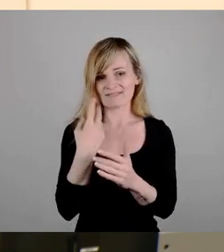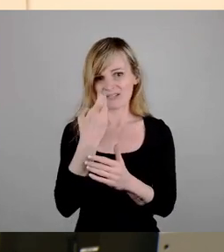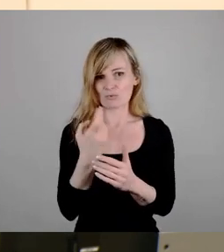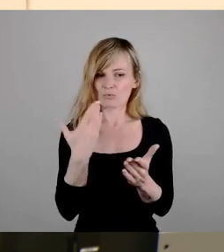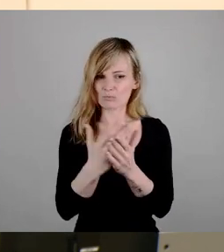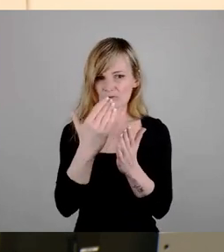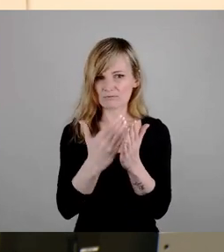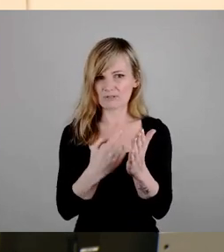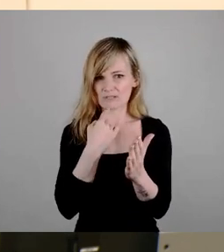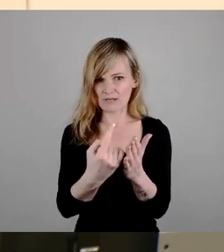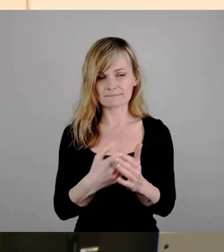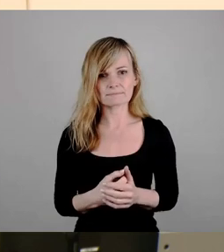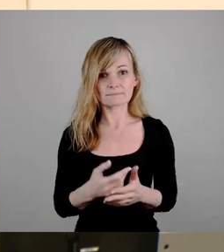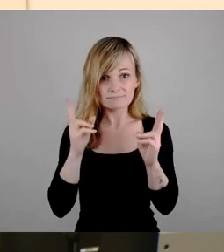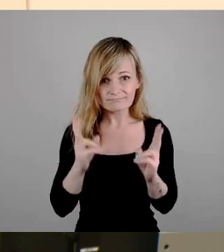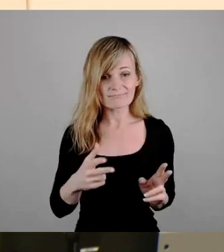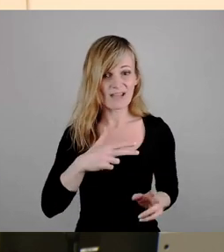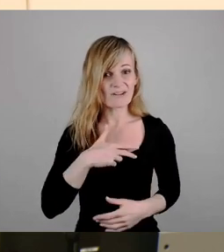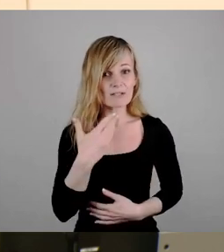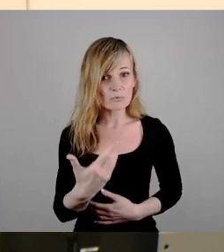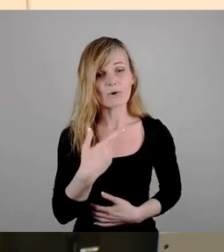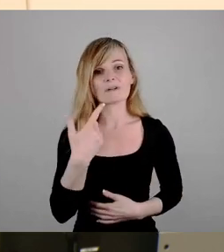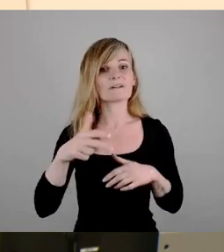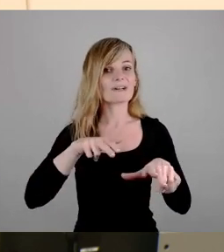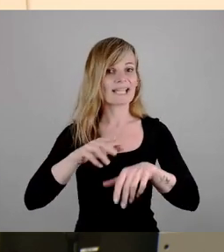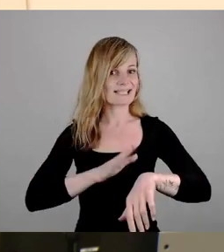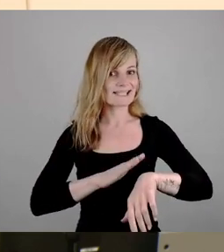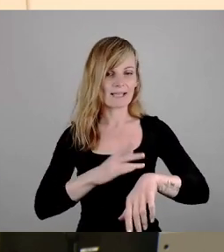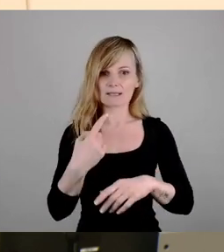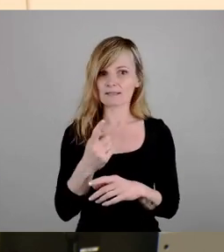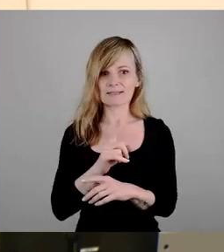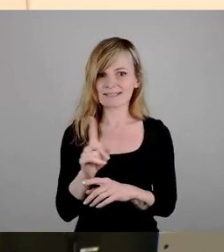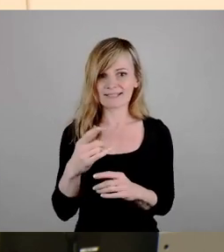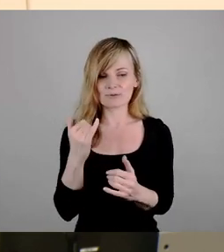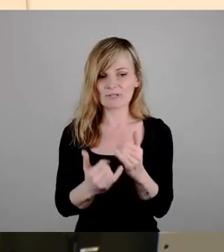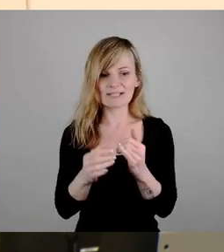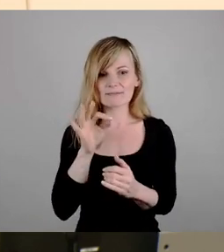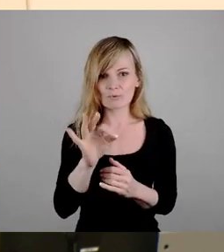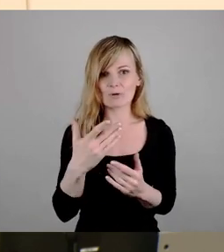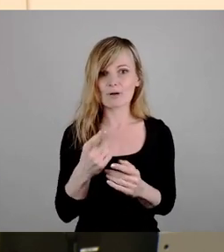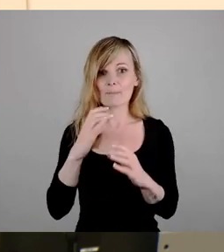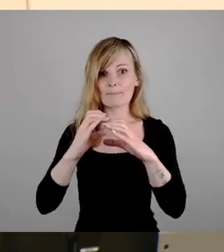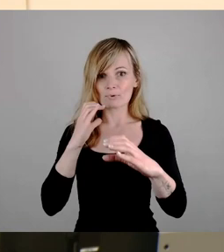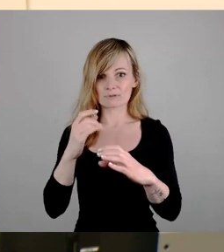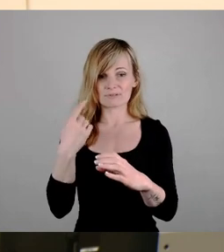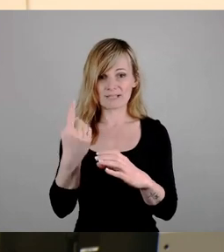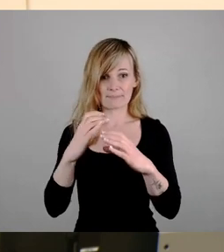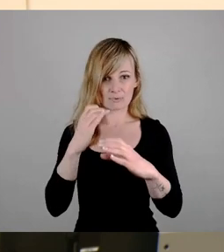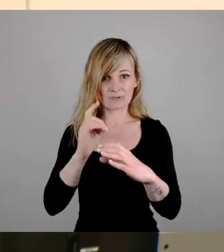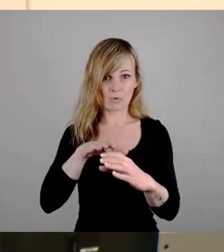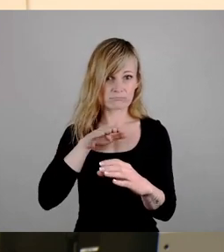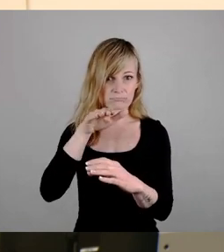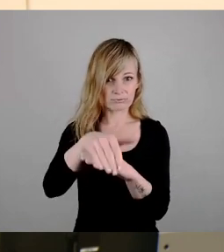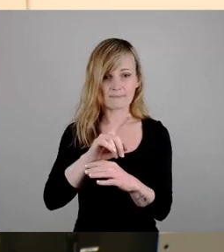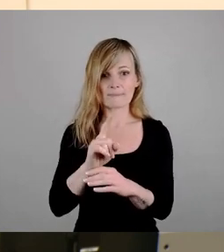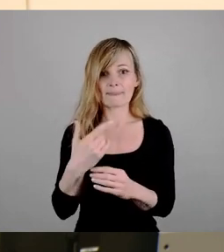Wenn es in der Tat so ist, dass die Verkehrszeiten sich nicht zuletzt auch für die Busse, die über die Brücke fahren müssen, extrem